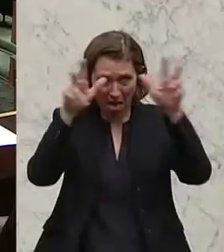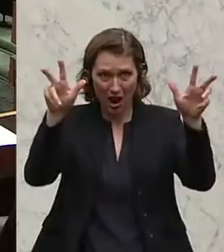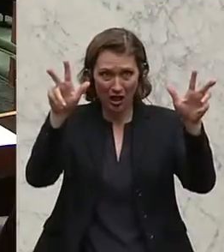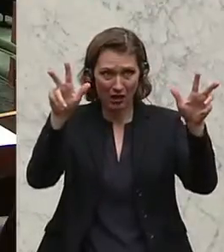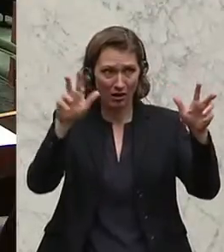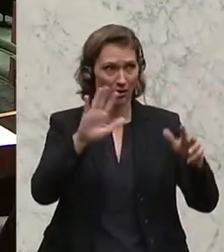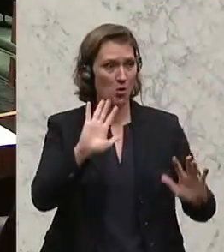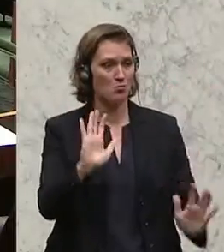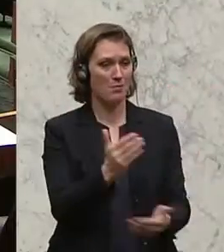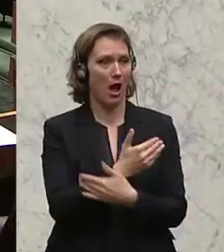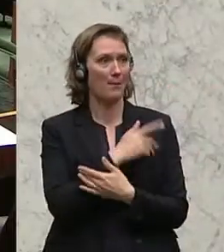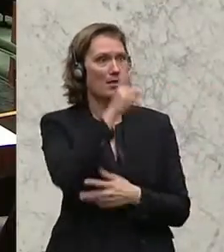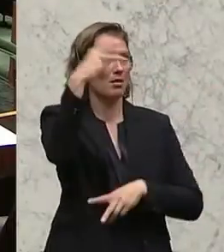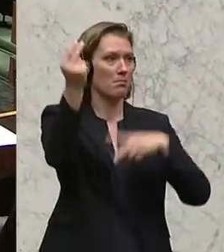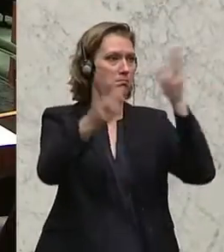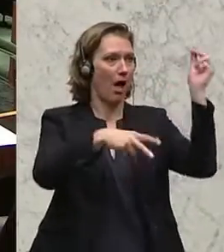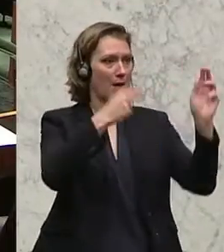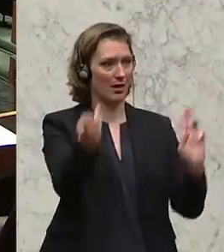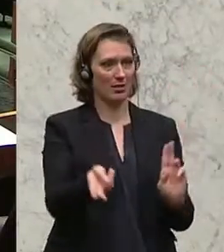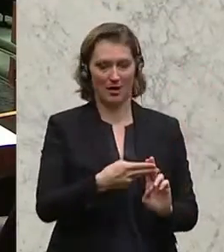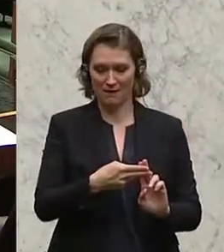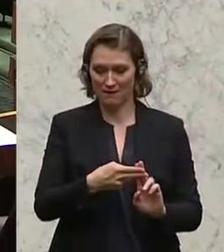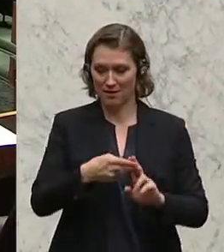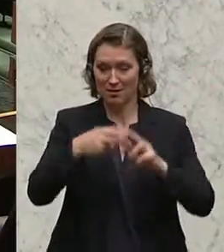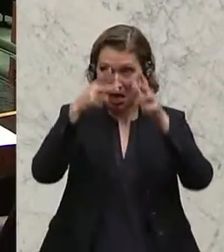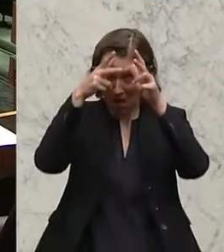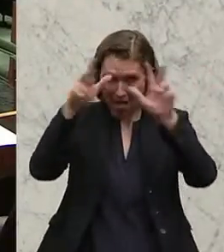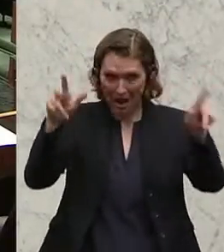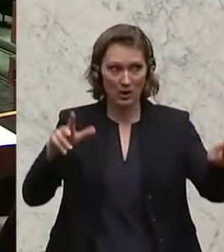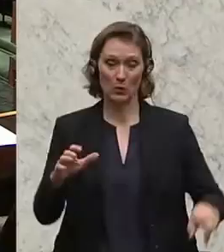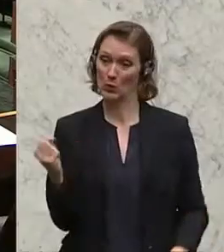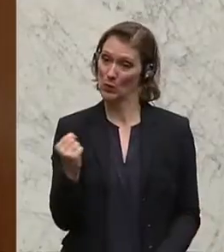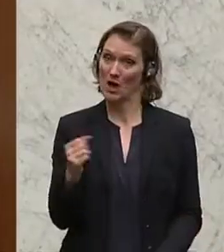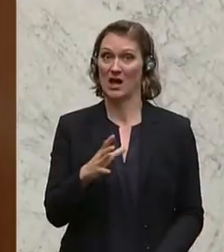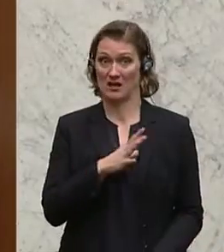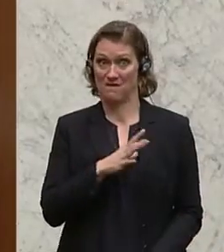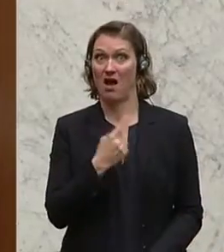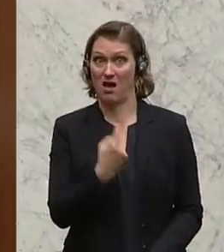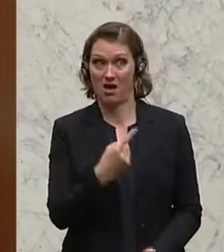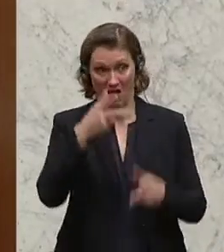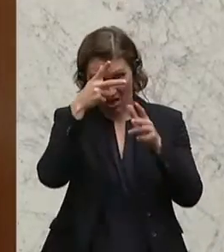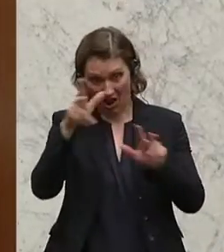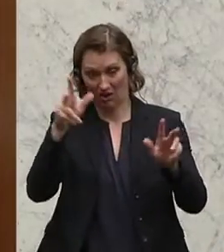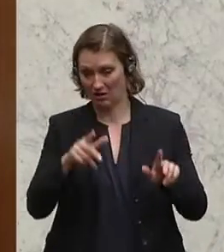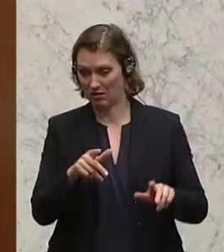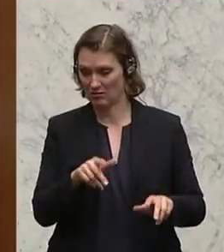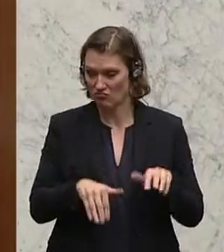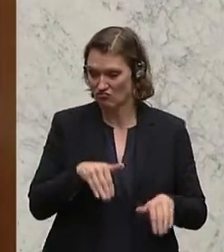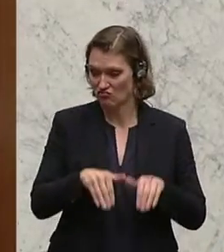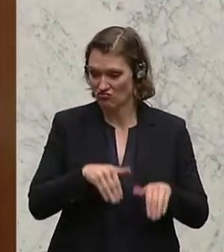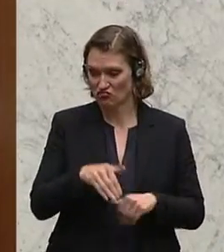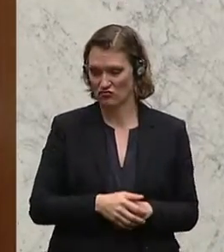Am Wort Finanzminister Hans-Jörg Schelling von der ÖVP. Die Elche sind nämlich relativ gefährlich. Und wenn ich jetzt